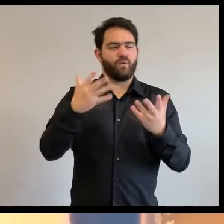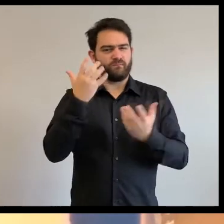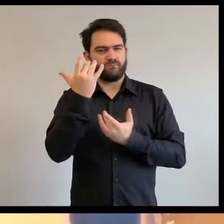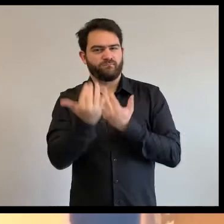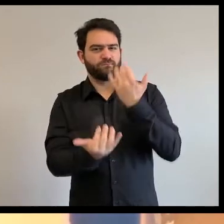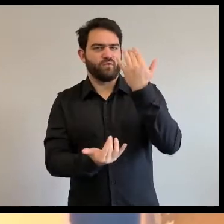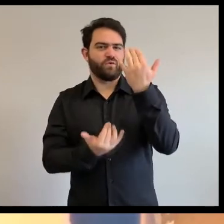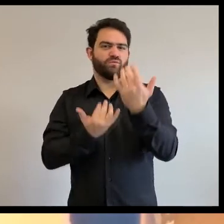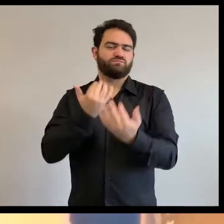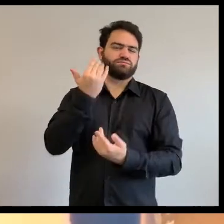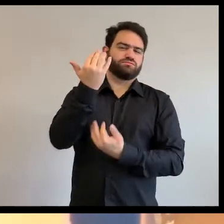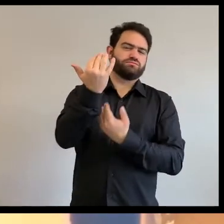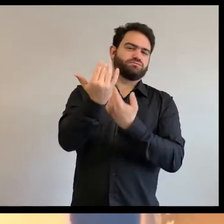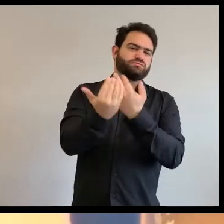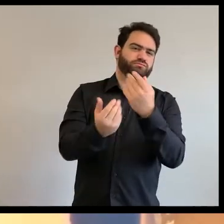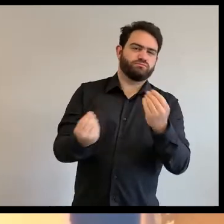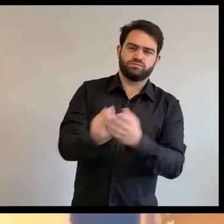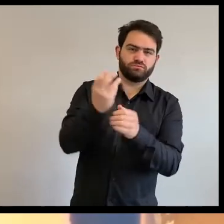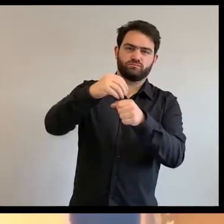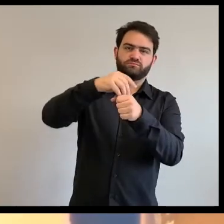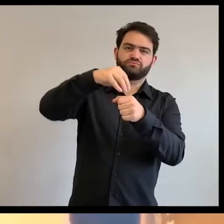Et le feu qui était petit,